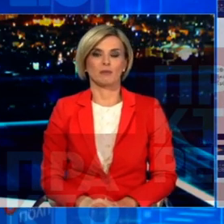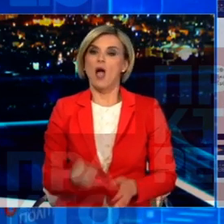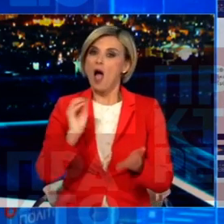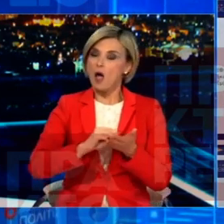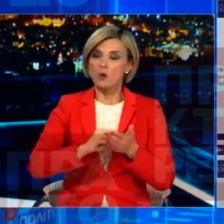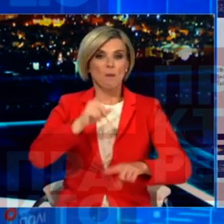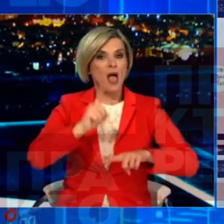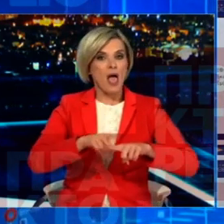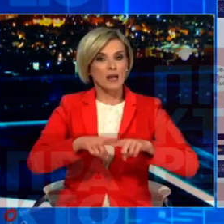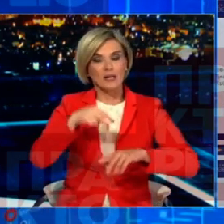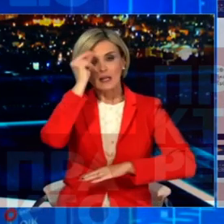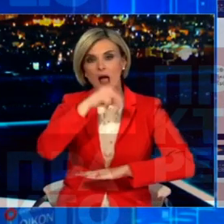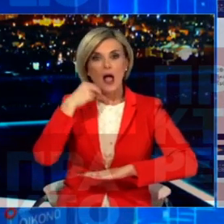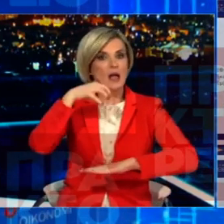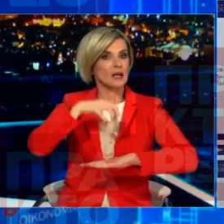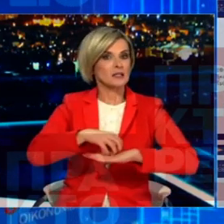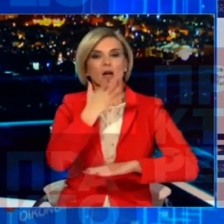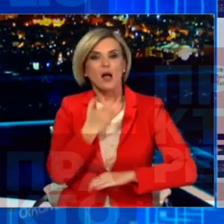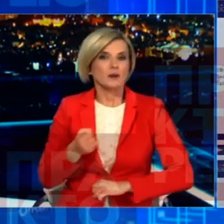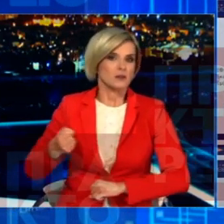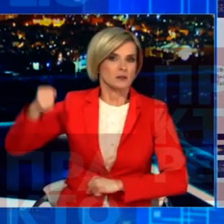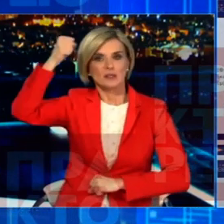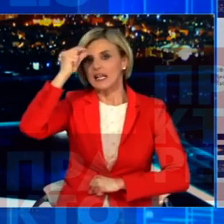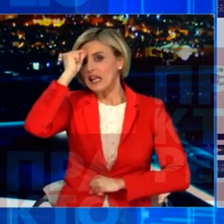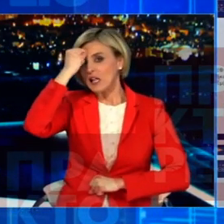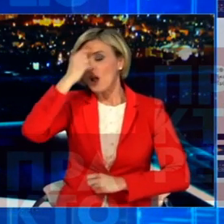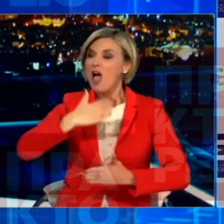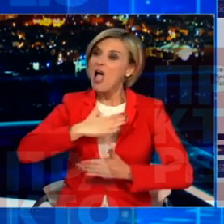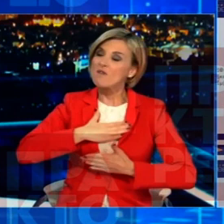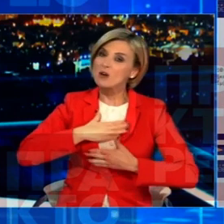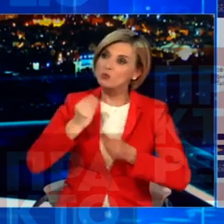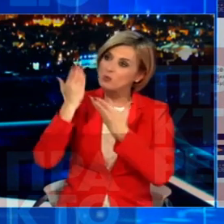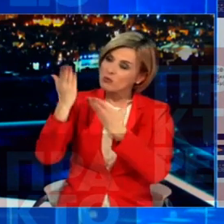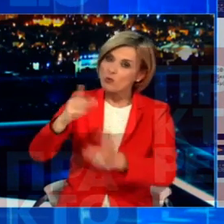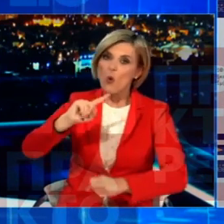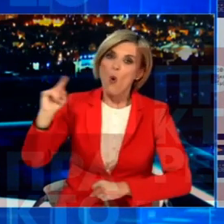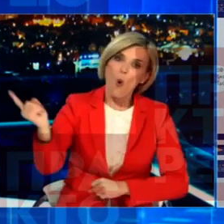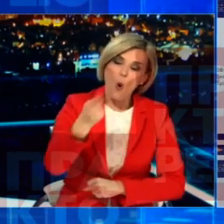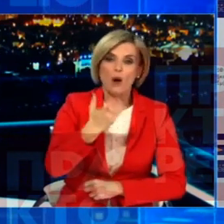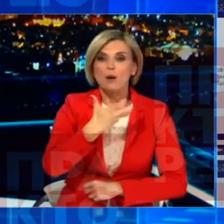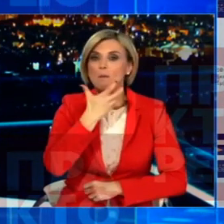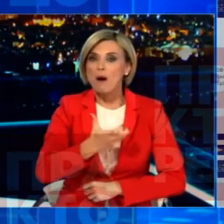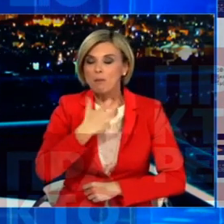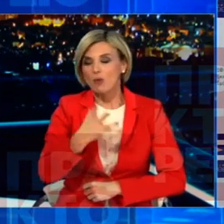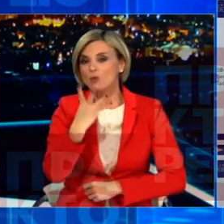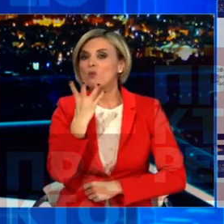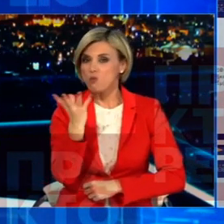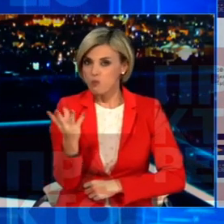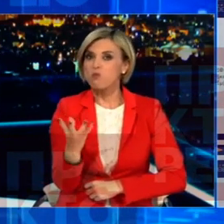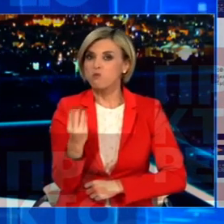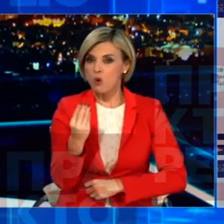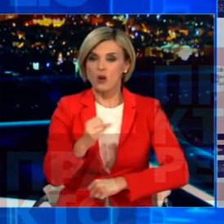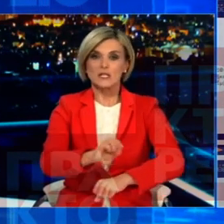Το μακαριότητο ιερώνυμα Τον ευχαριστούμε πάρα πολύ Και όλους τους Άγιους Πατέρες Ήταν συγκινητικός ο τρόπος Με τον οποίο